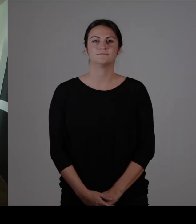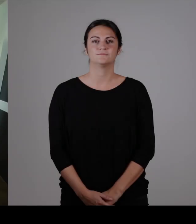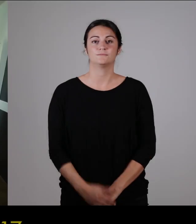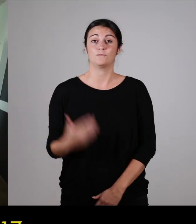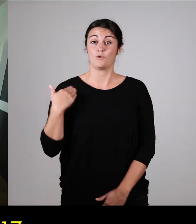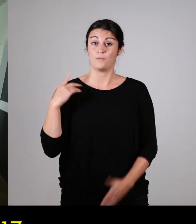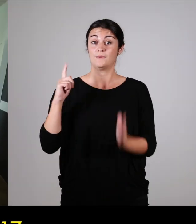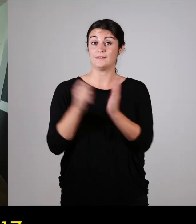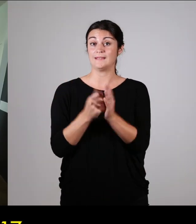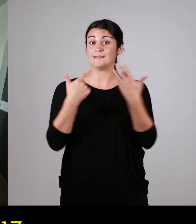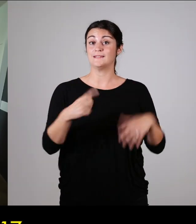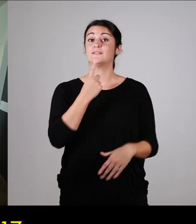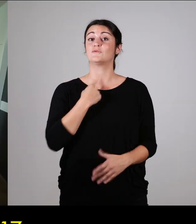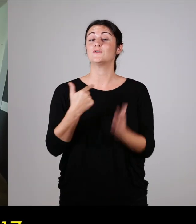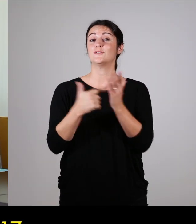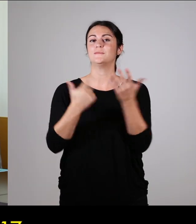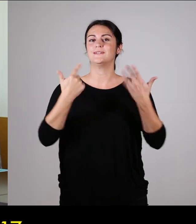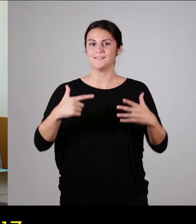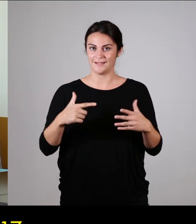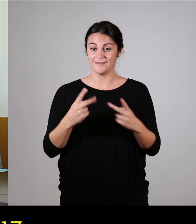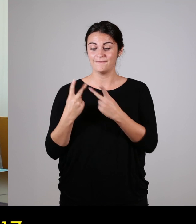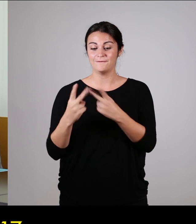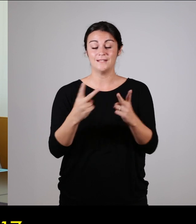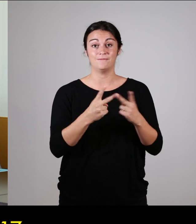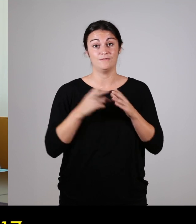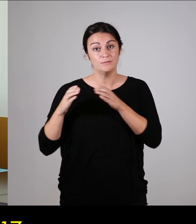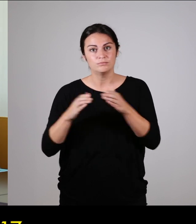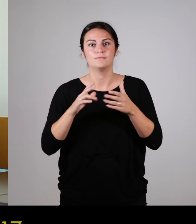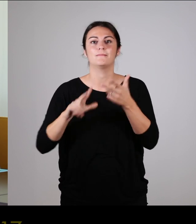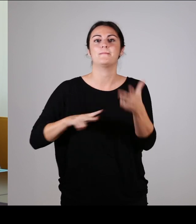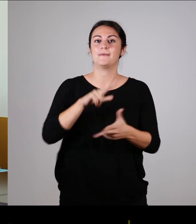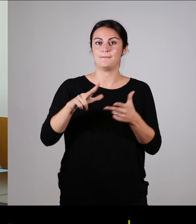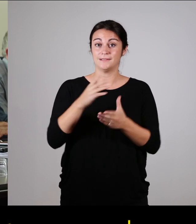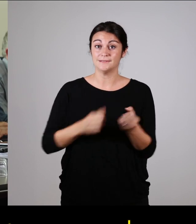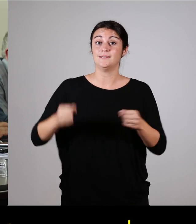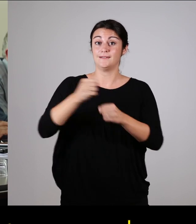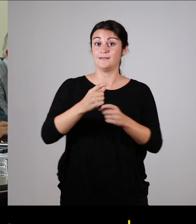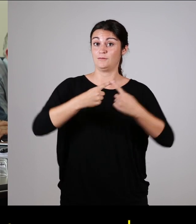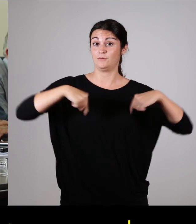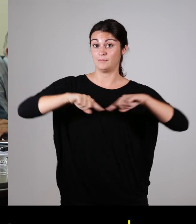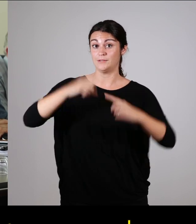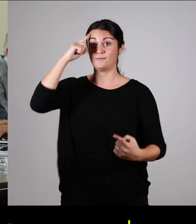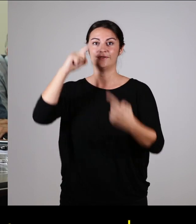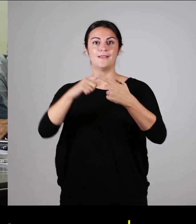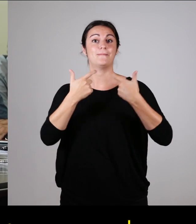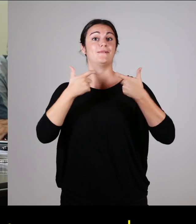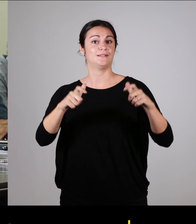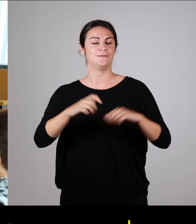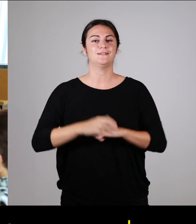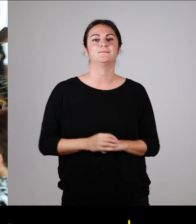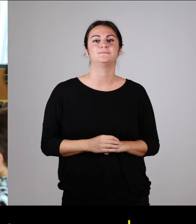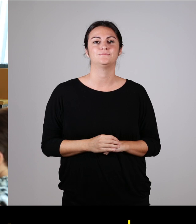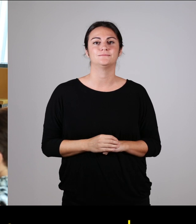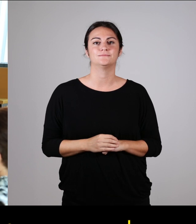Depuis le 17 juin 2017, la communauté d'agglomération Pays Basque a mis en place une commission intercommunale pour l